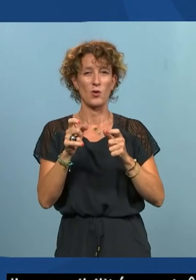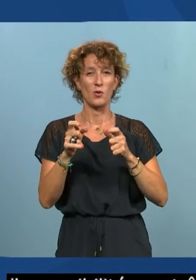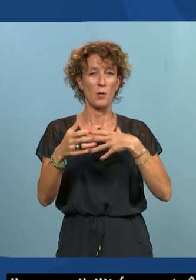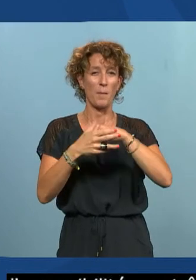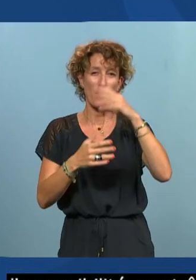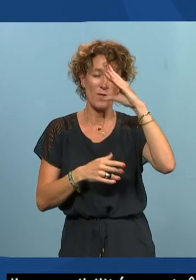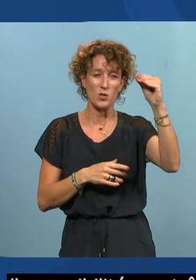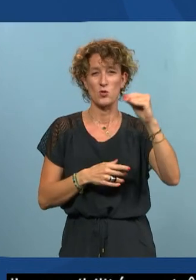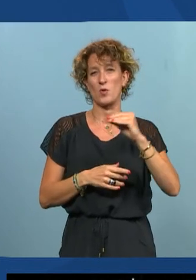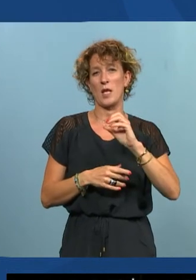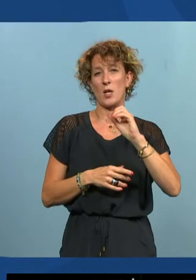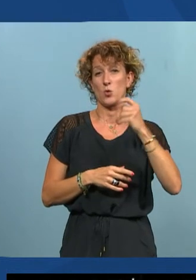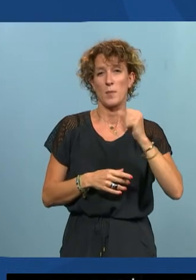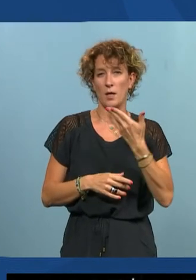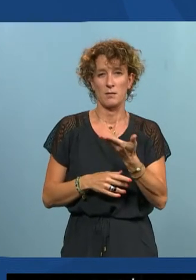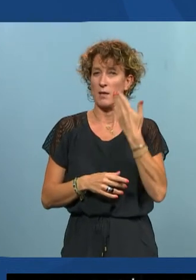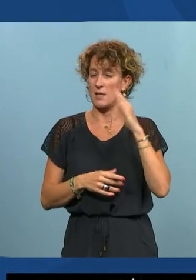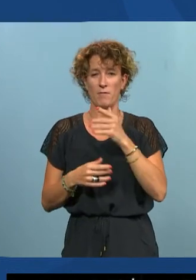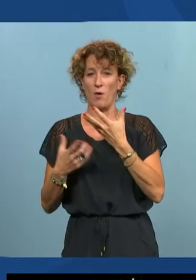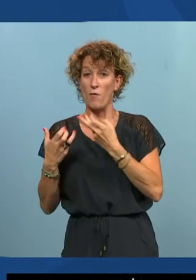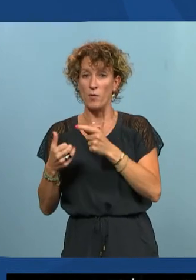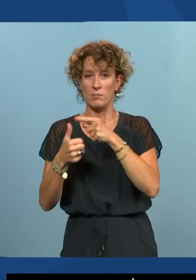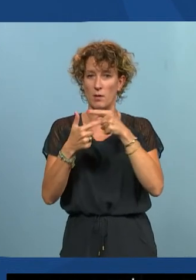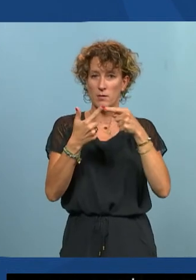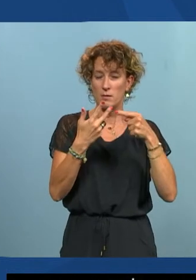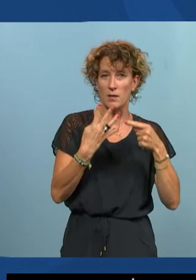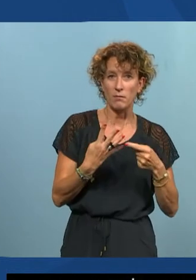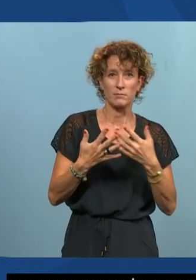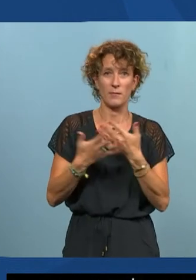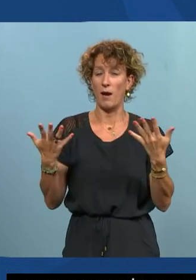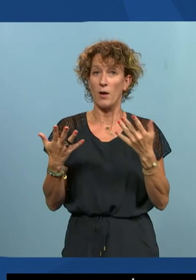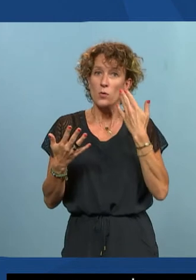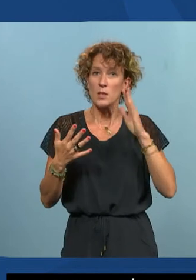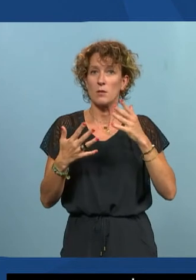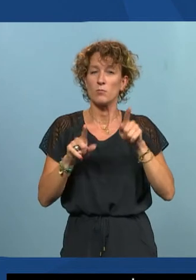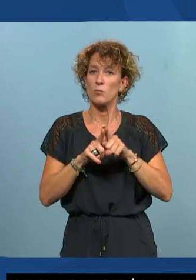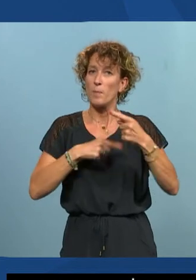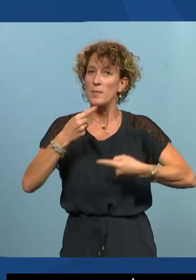'interopérable de compatible d'évolutif parce qu'on n pas envie de la mise à jour ça coûte cher